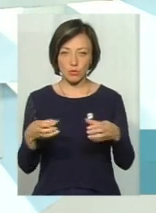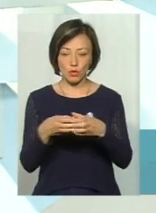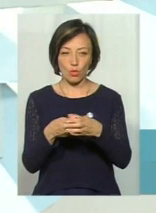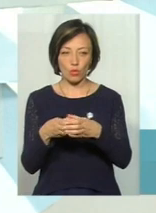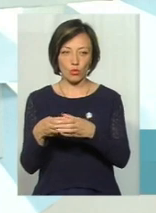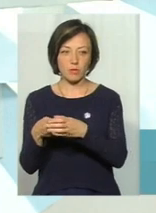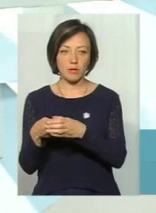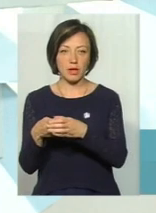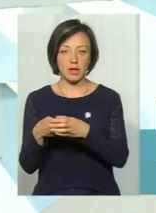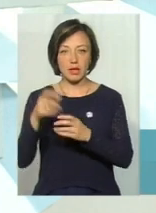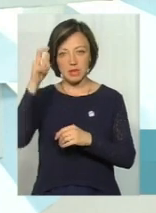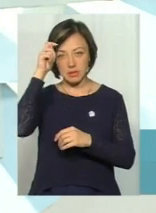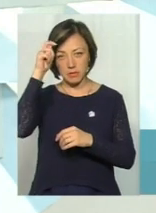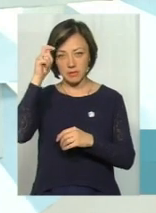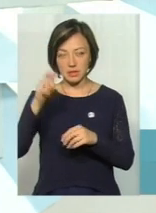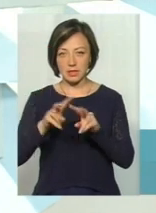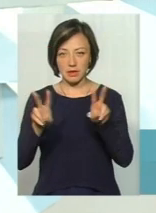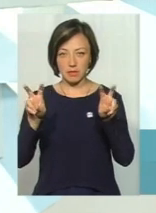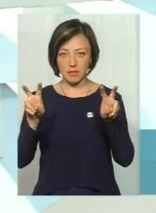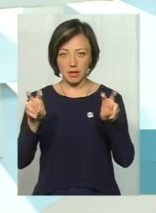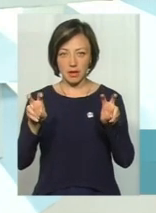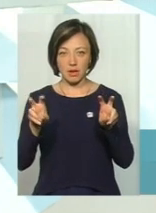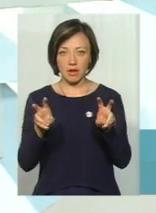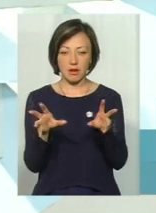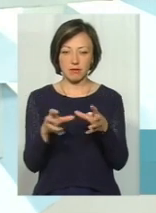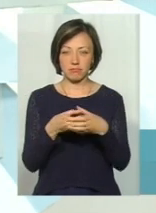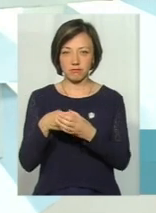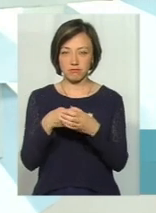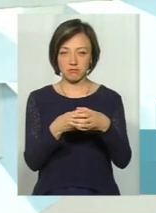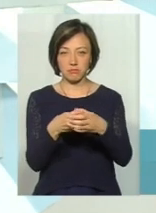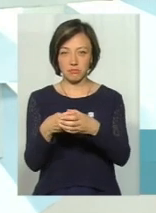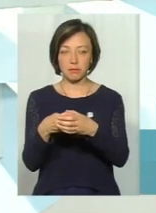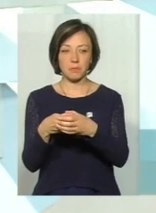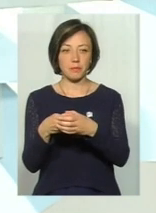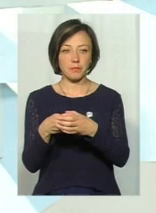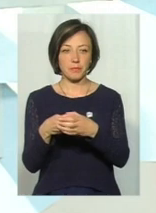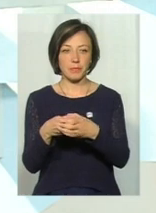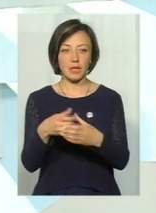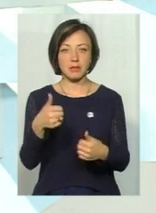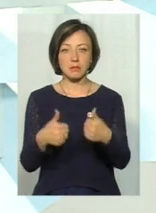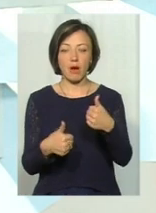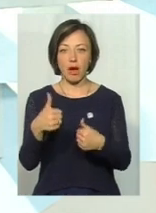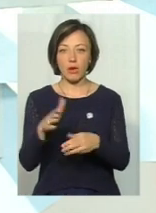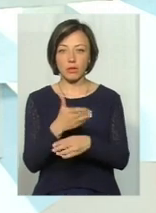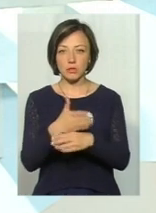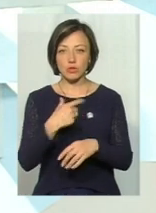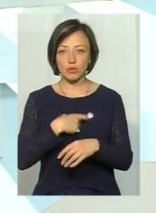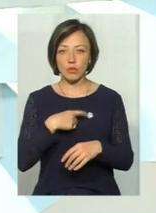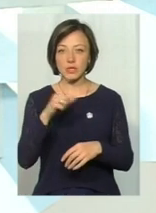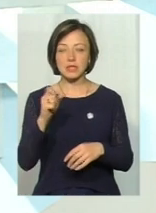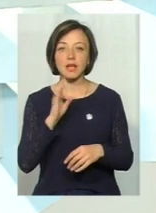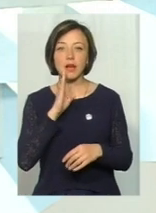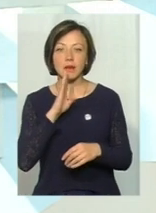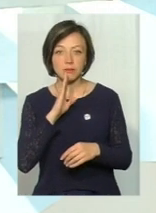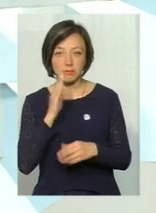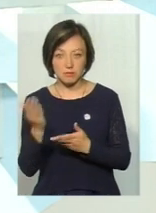групи самців, ведуть своєрідні в лапках токування, тобто вони змагаються між собою за самичку.